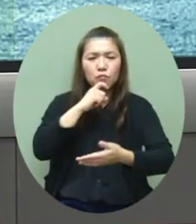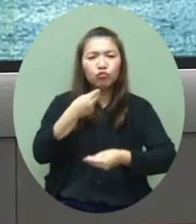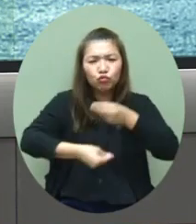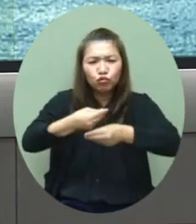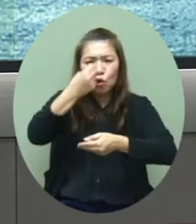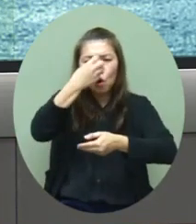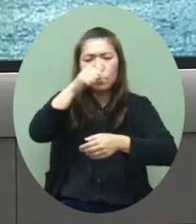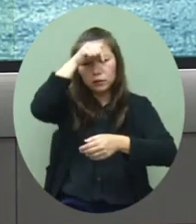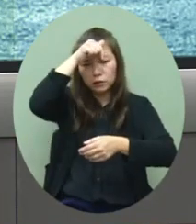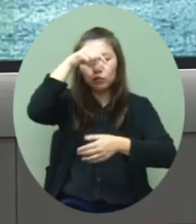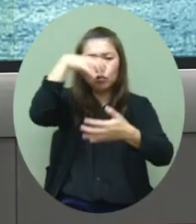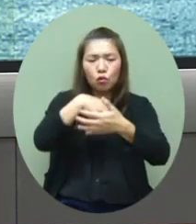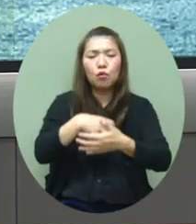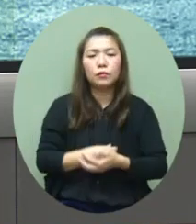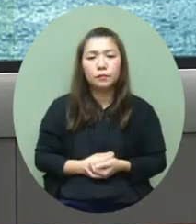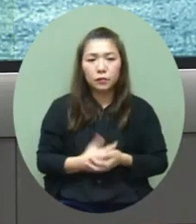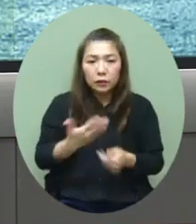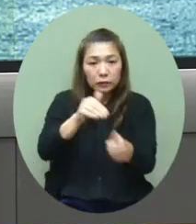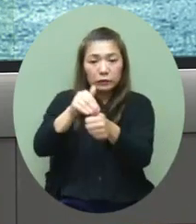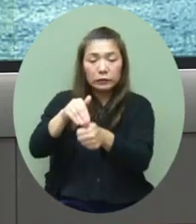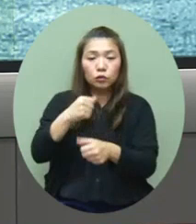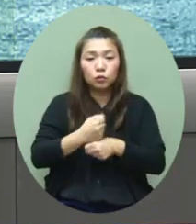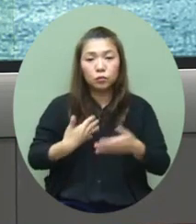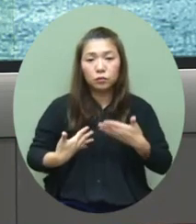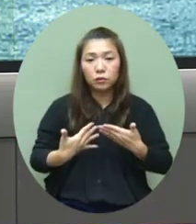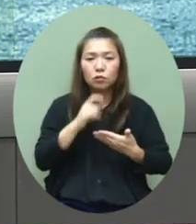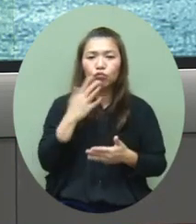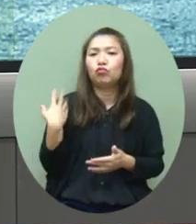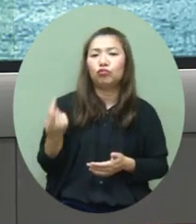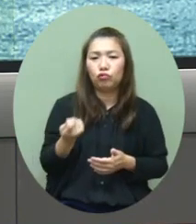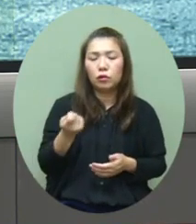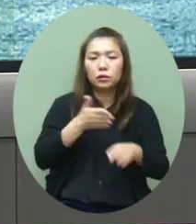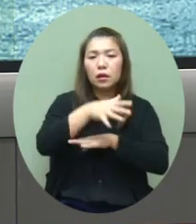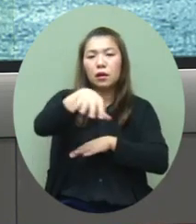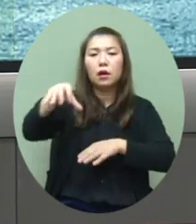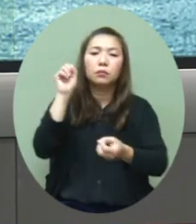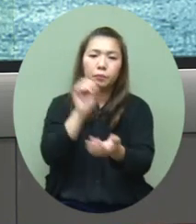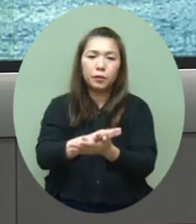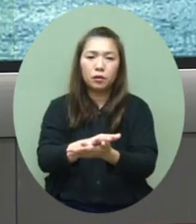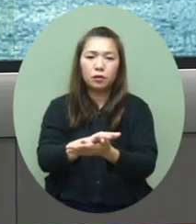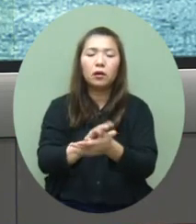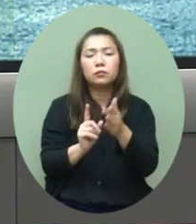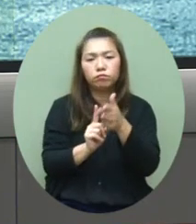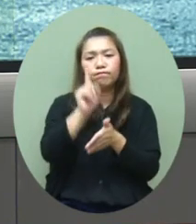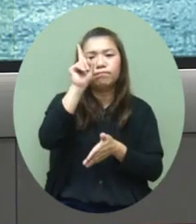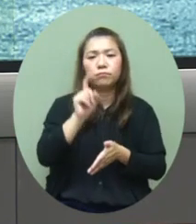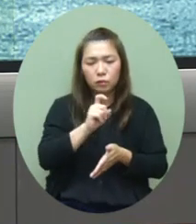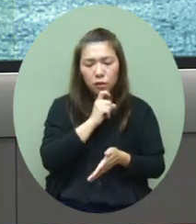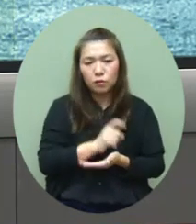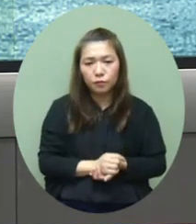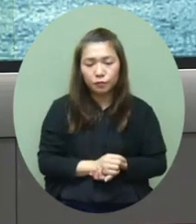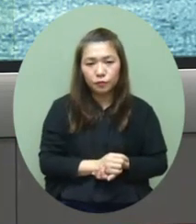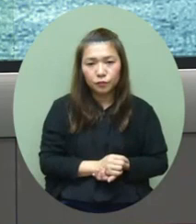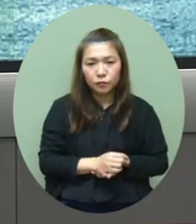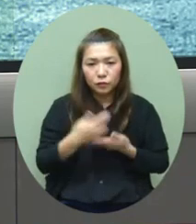情况那我们也会提醒同事因为近期在社区的感染个案不断上升同